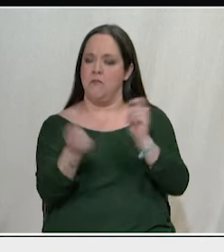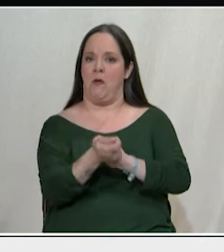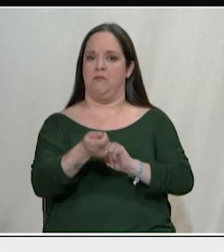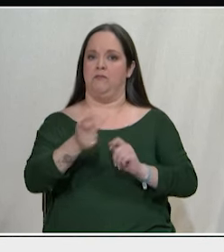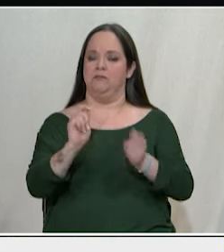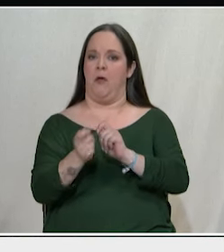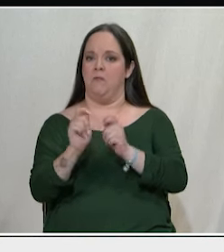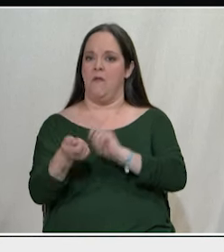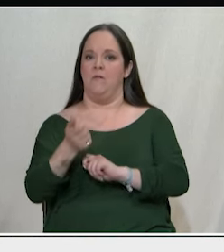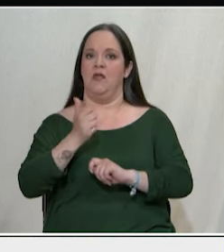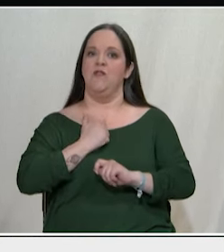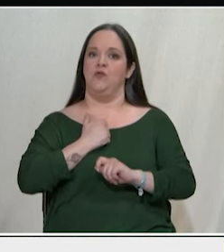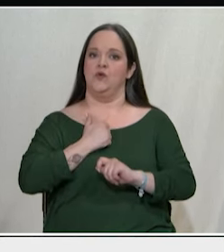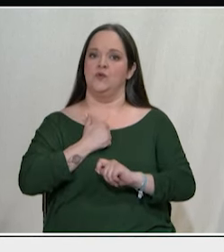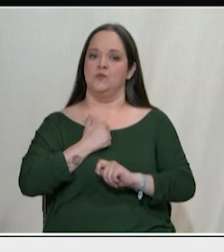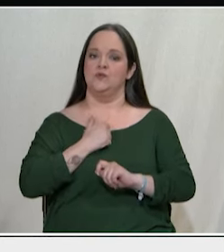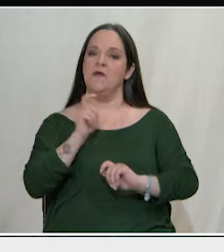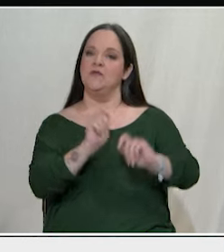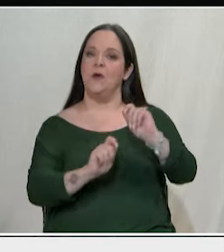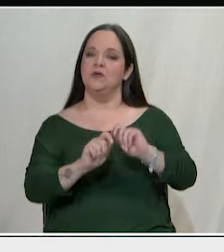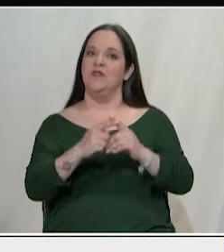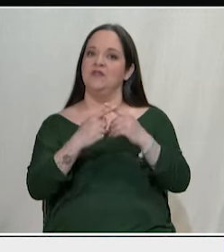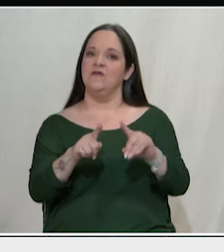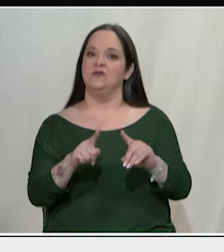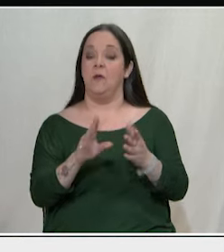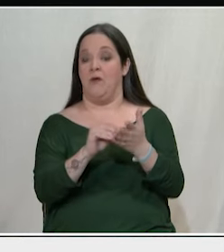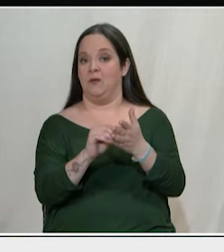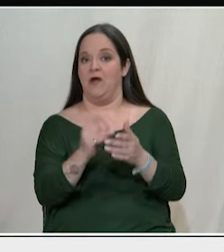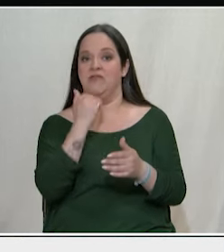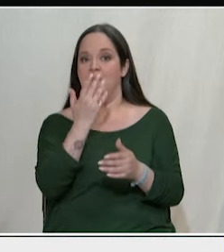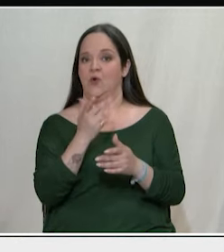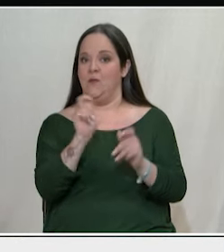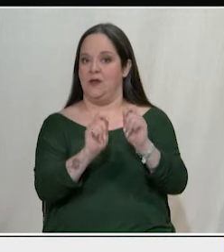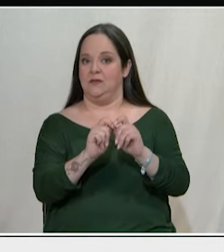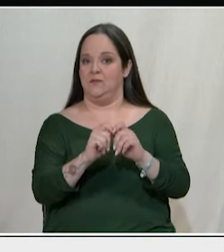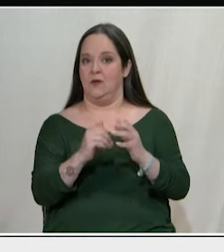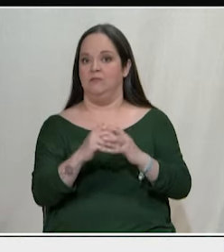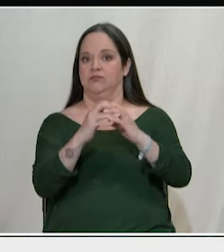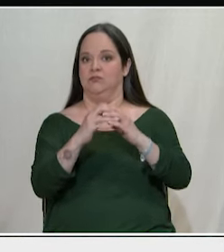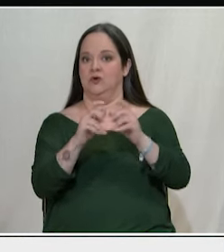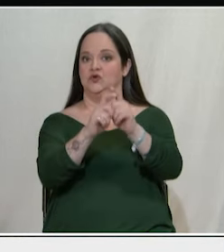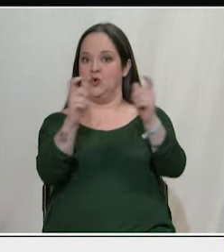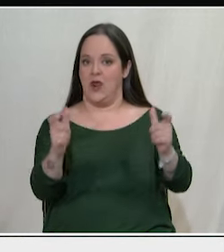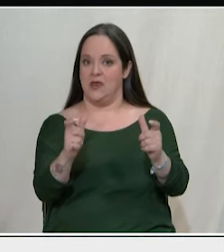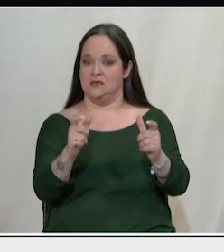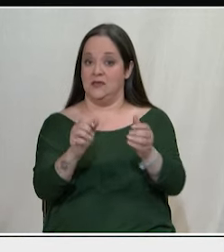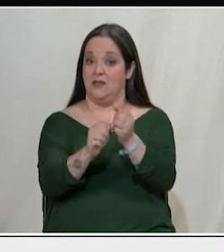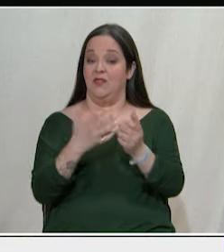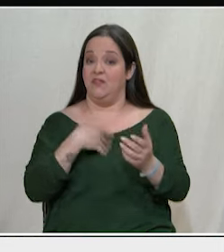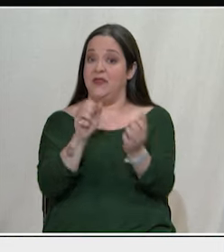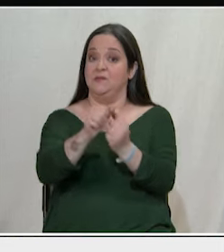διαμορφώνουν μία άλλη συνείδηση ότι δεν γίνεται να φτιάχνουμε για παράδειγμα σχολές που για να πάρεις ένα πτυχίο πρέπει να πληρώνεις κάποιες